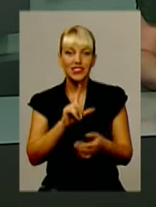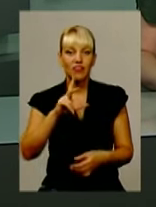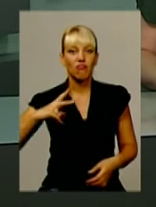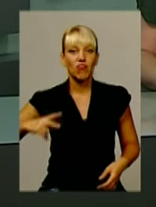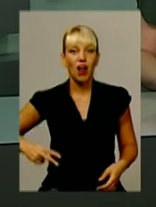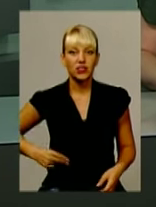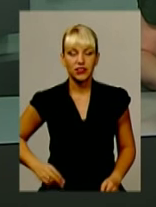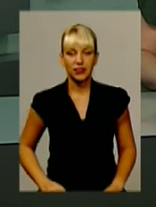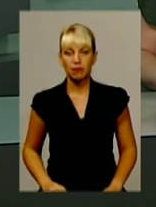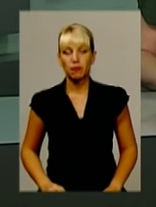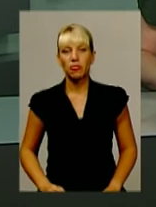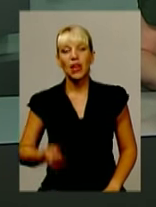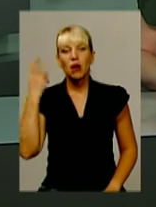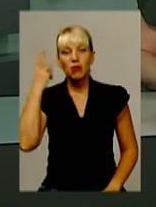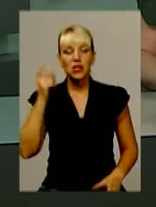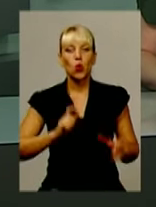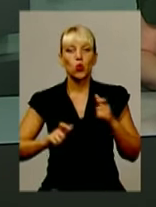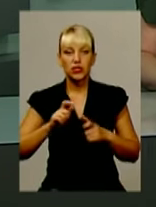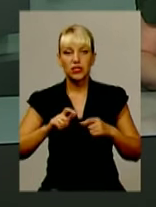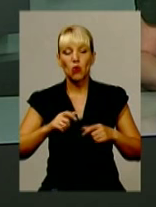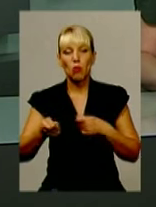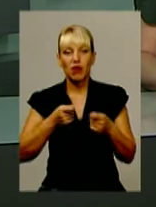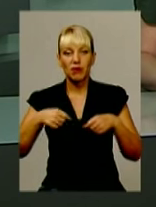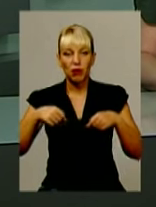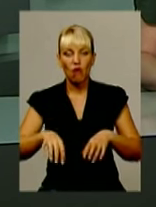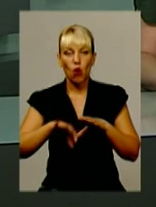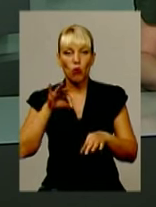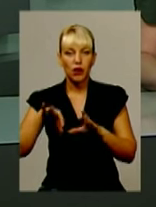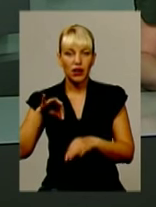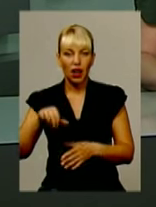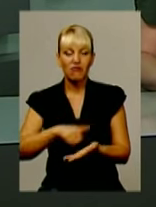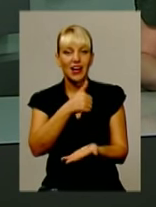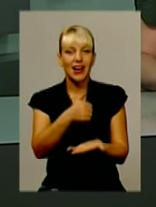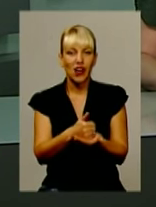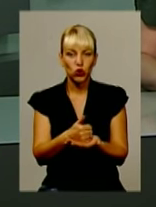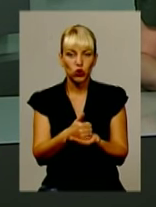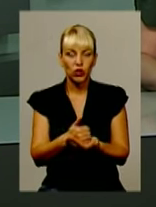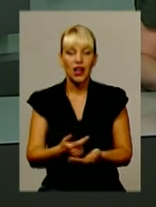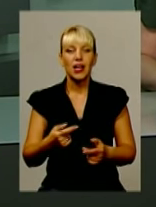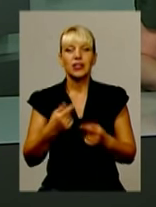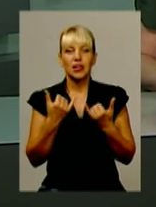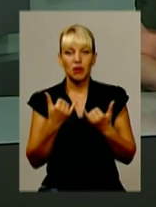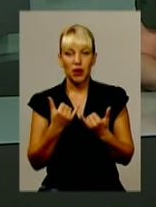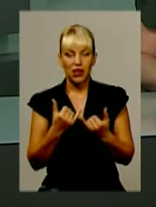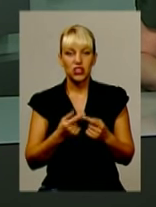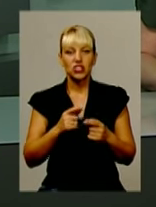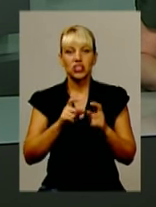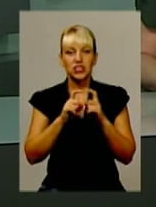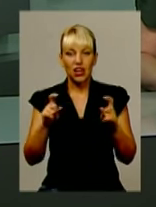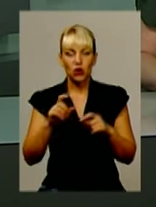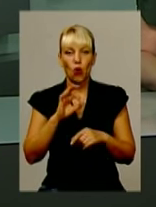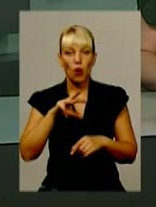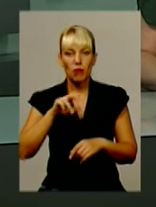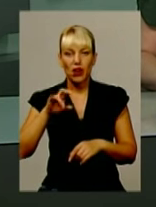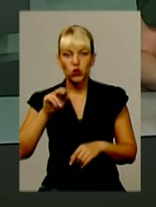Хмельницький університет управління та права обирав ректора. Серед кандидатів на заміщення цієї посади – теперішній ректор закладу Олег